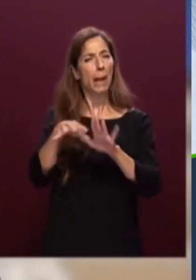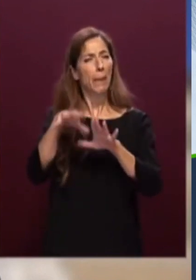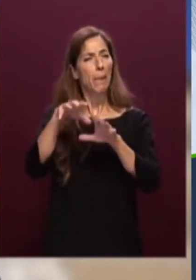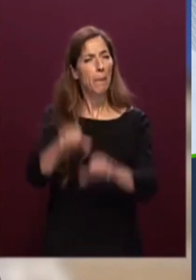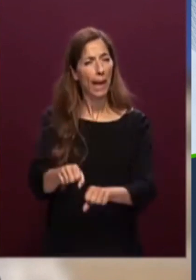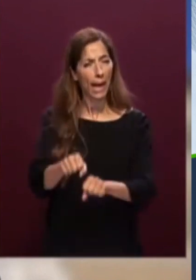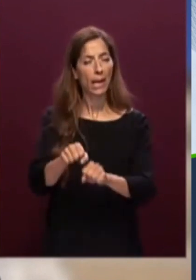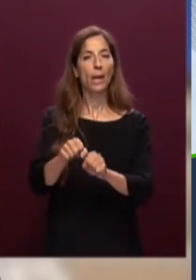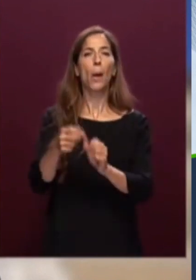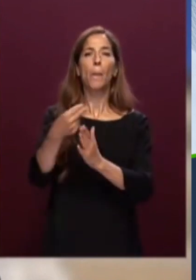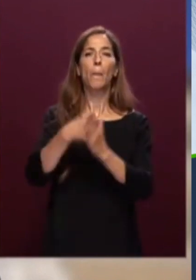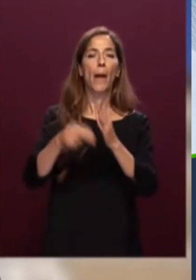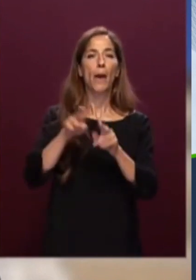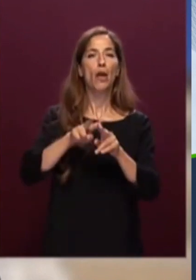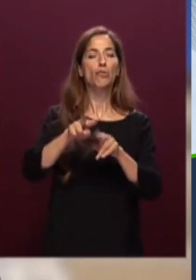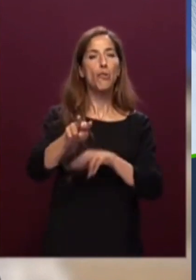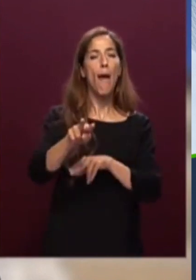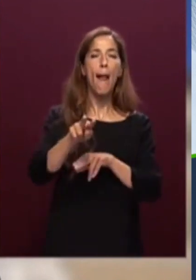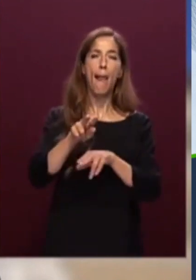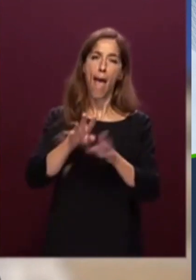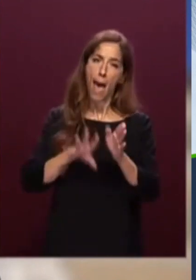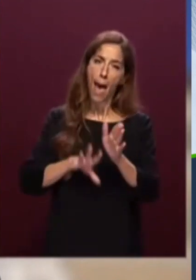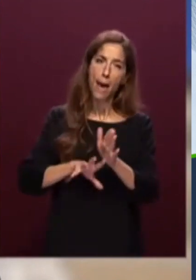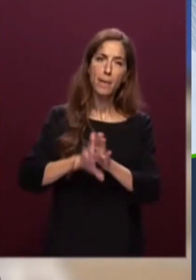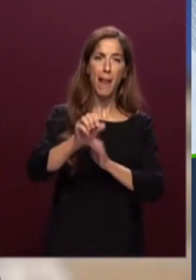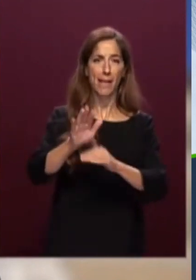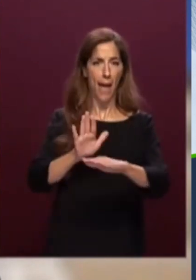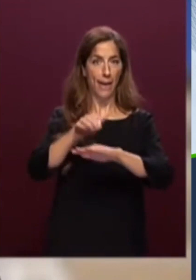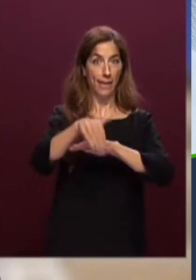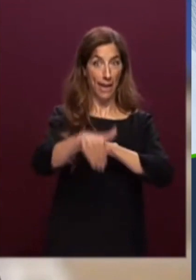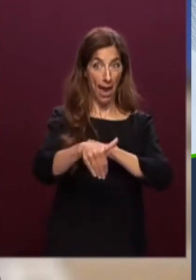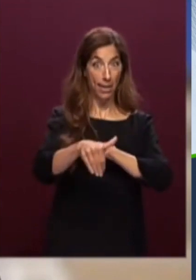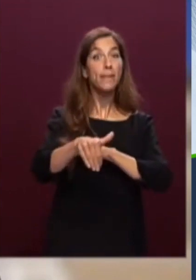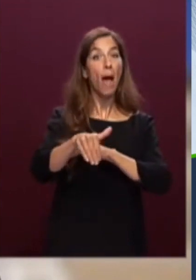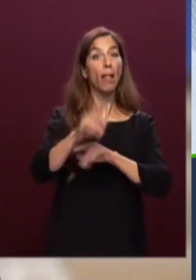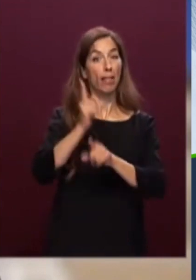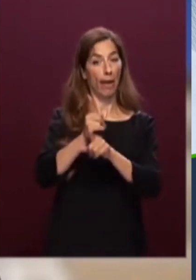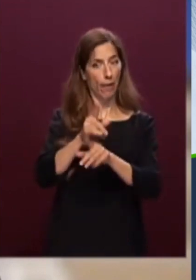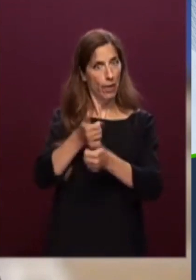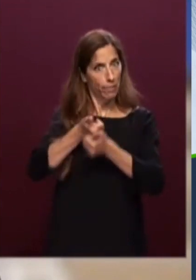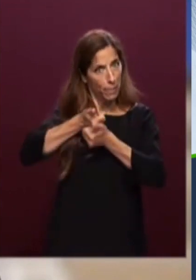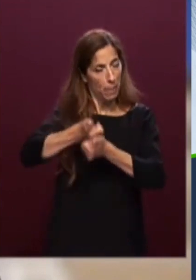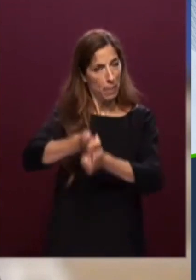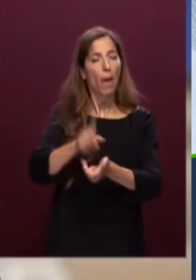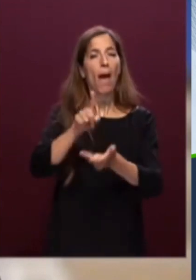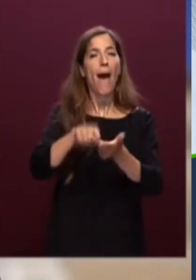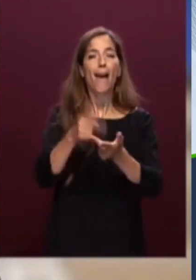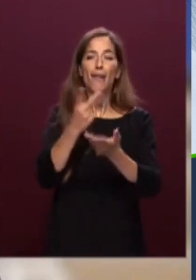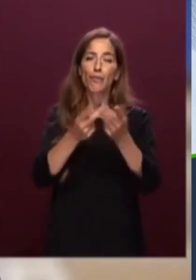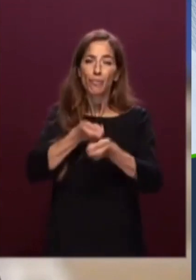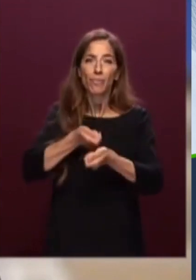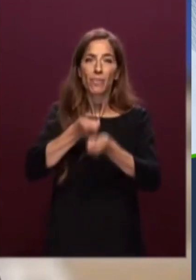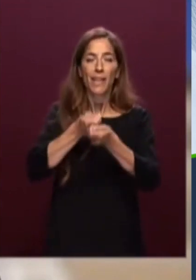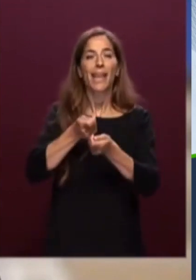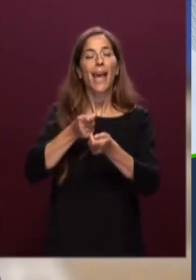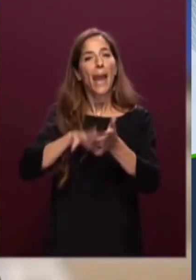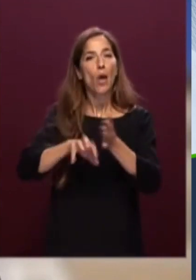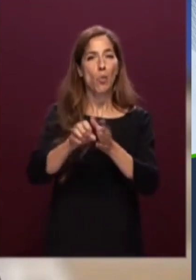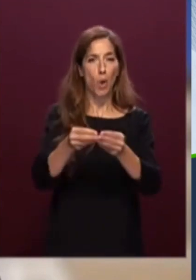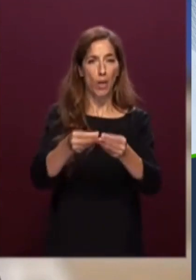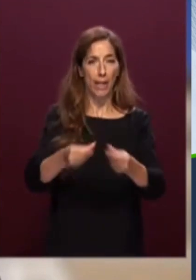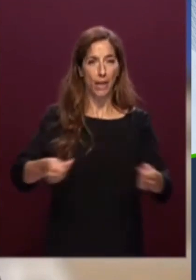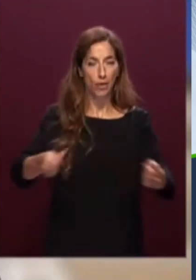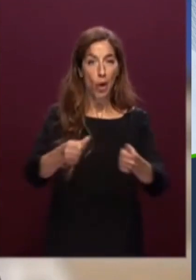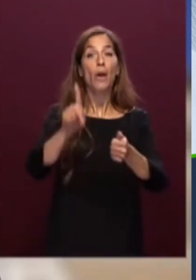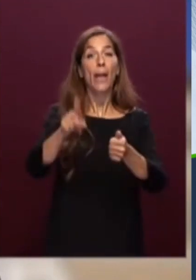ripresa e resilienza la risposta alla crisi economica e sociale dei territori e in primis all'aumento dei costi dei beni primari